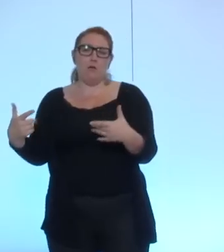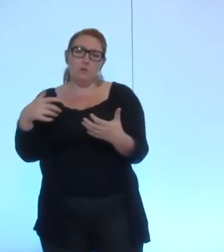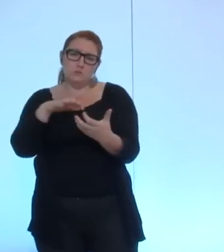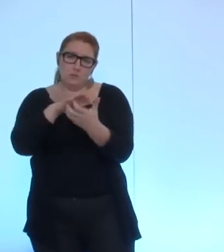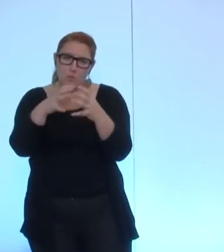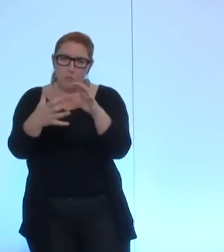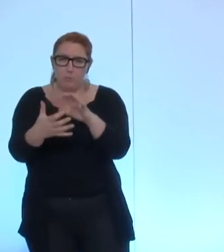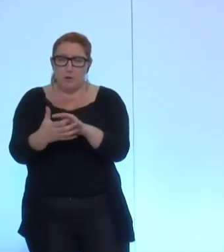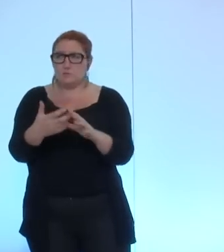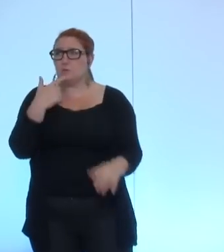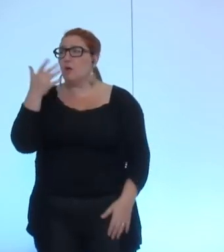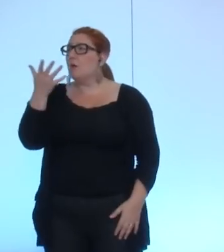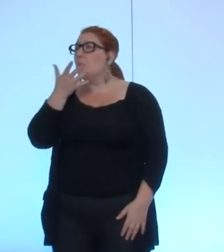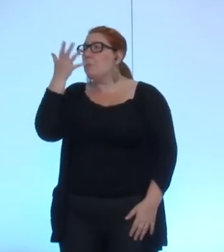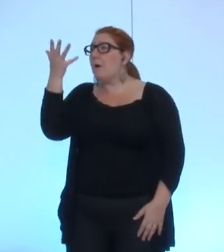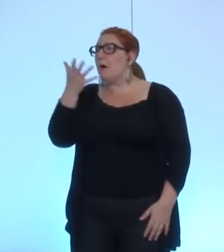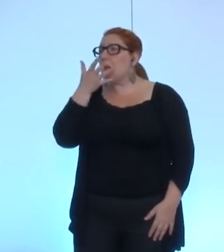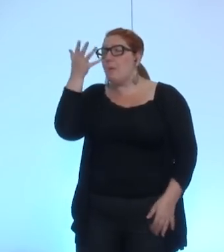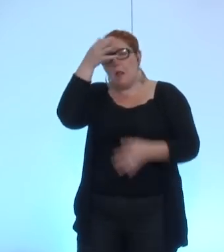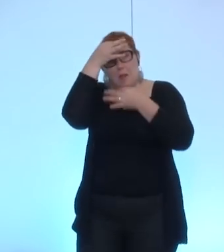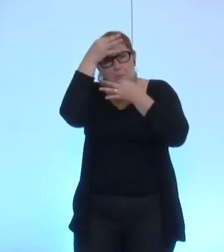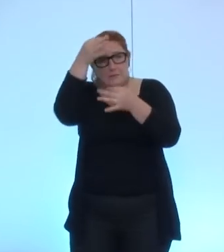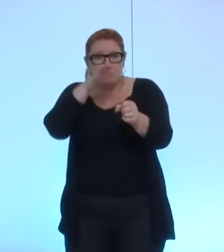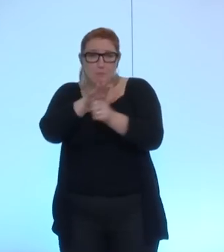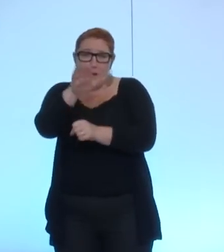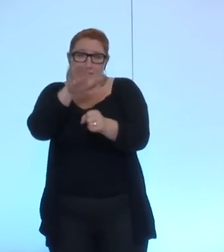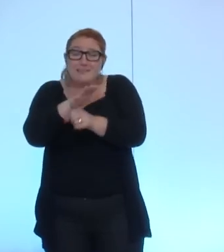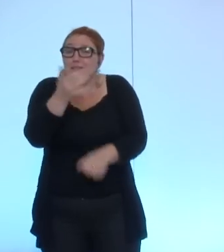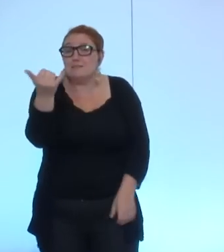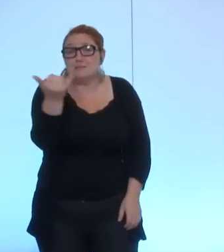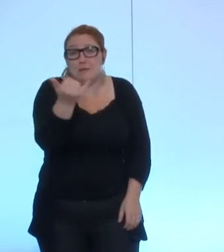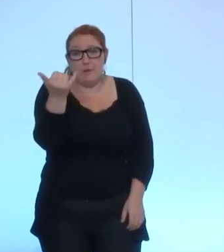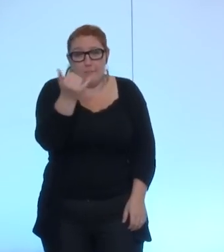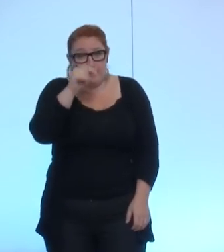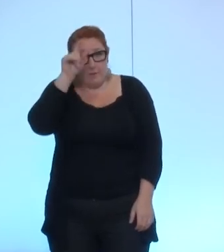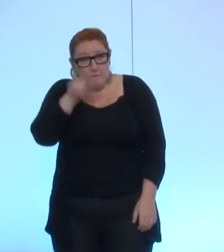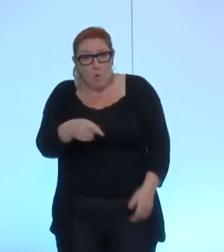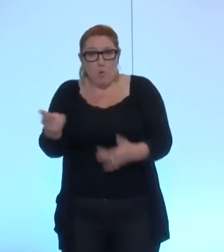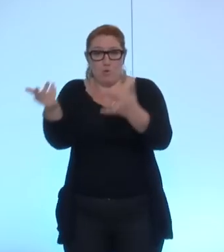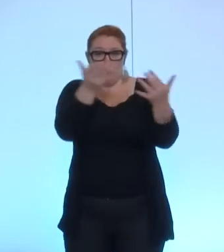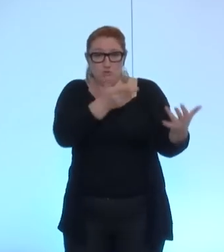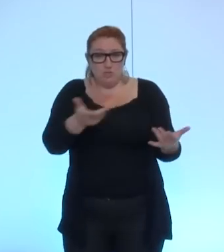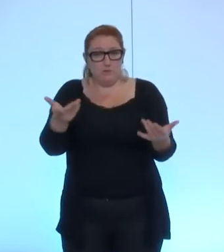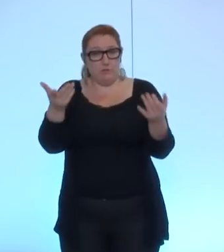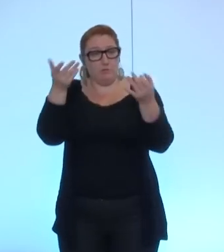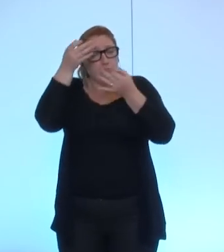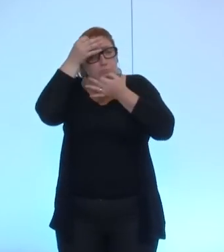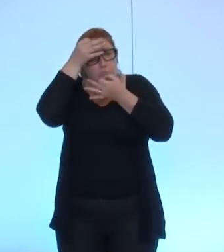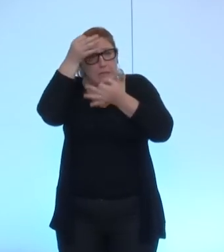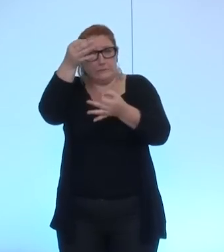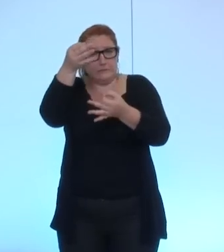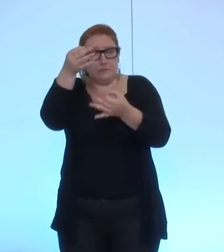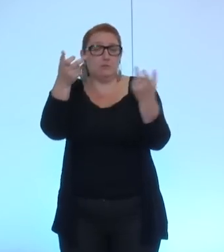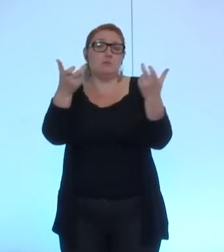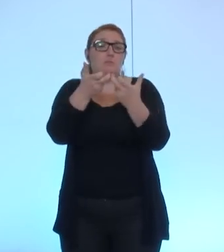'approximation voire l'inexactitude dans les chiffres et notamment dans ceux que vous